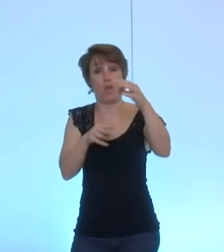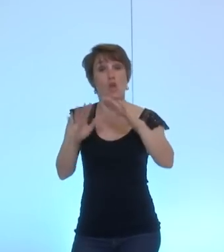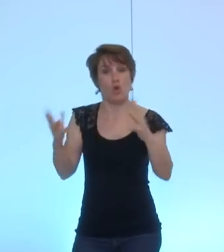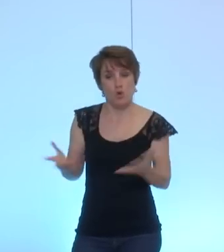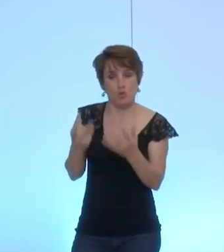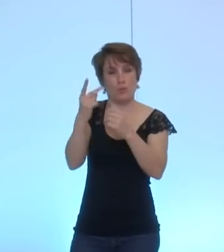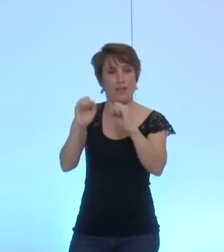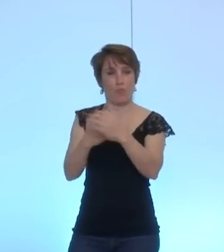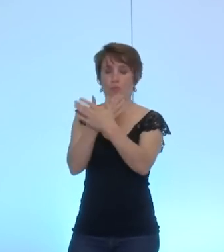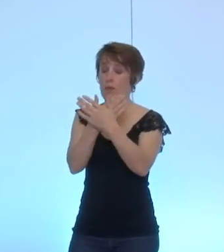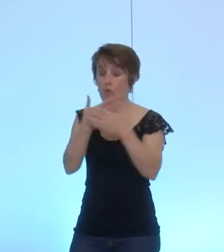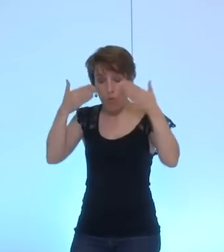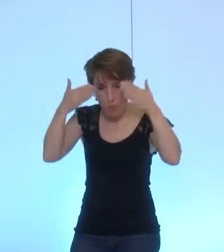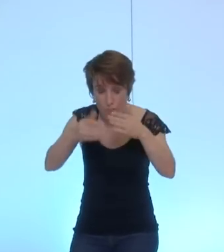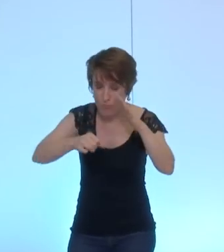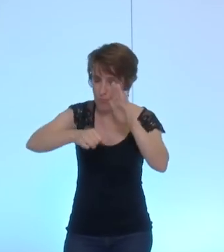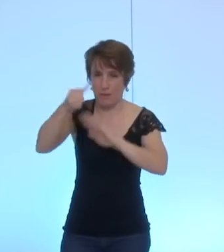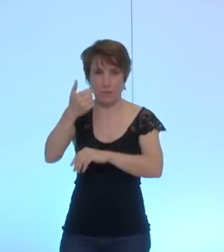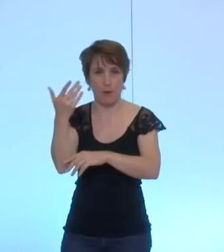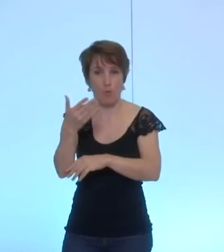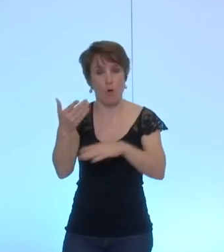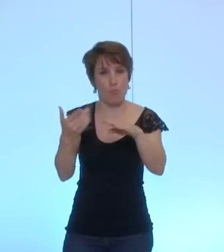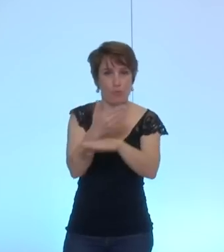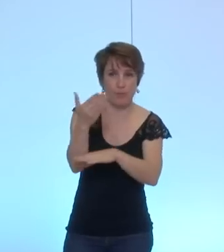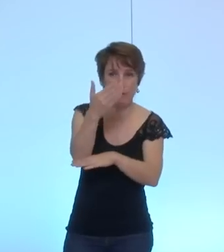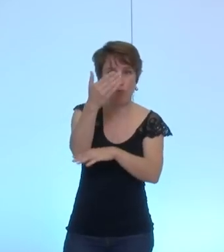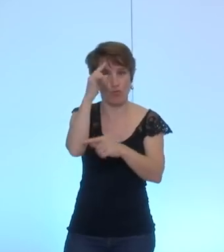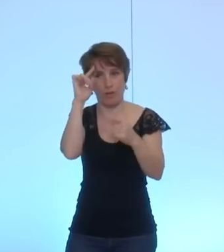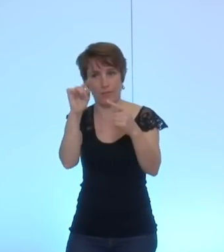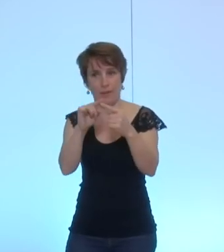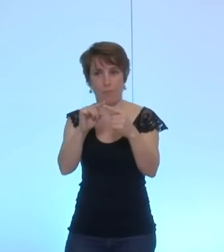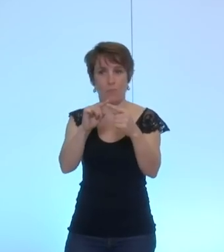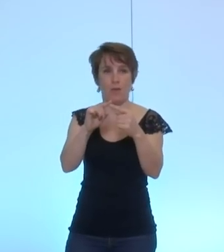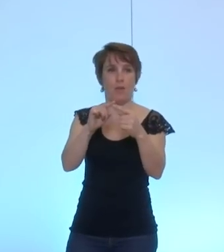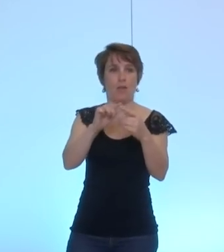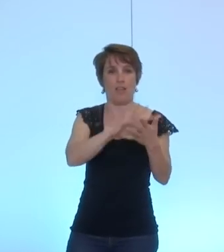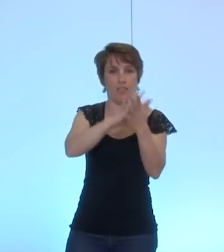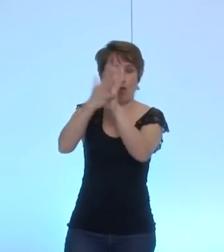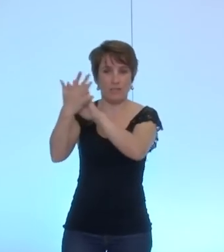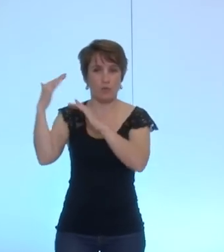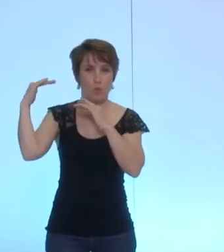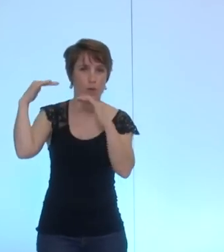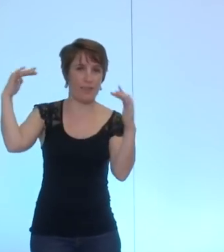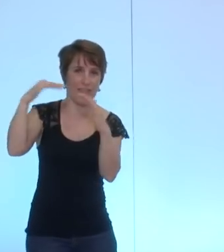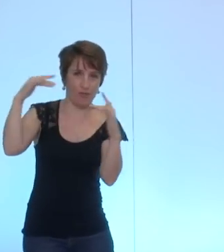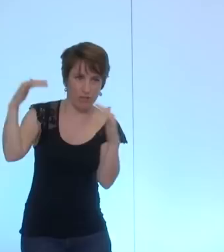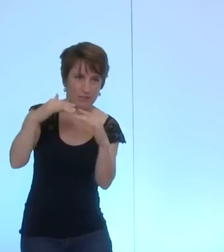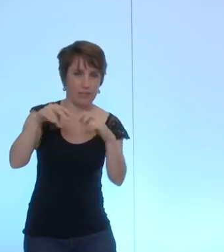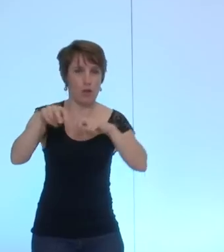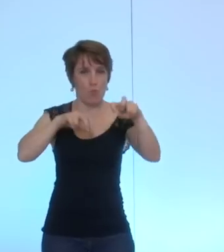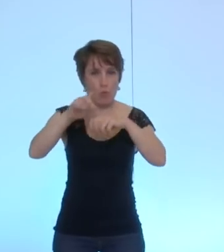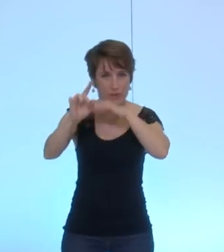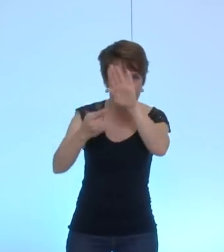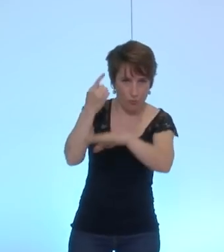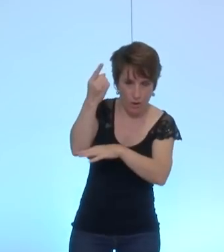de façon privilégiée sur des projets comportant une dimension relative aux enjeux de transition énergétique, de mobilité durable, de